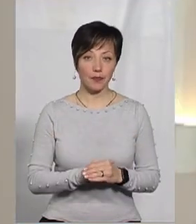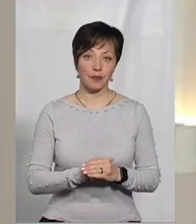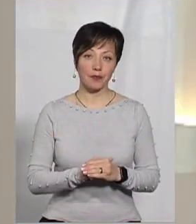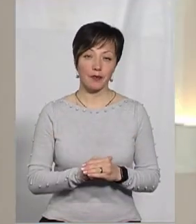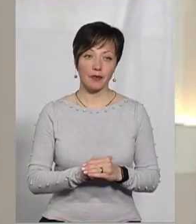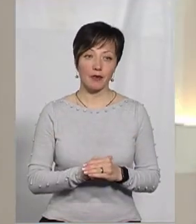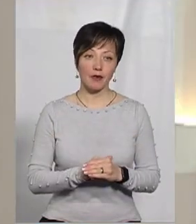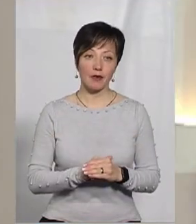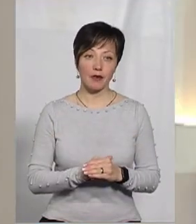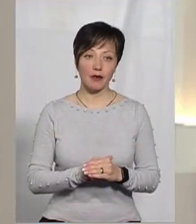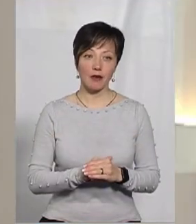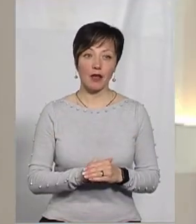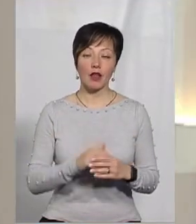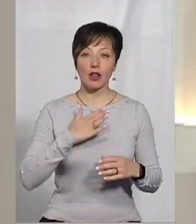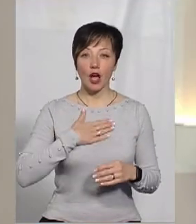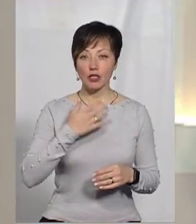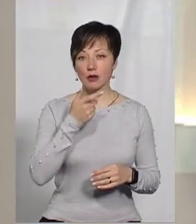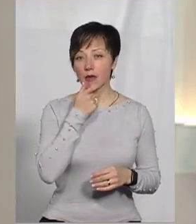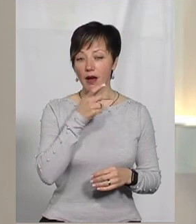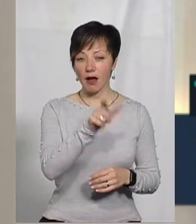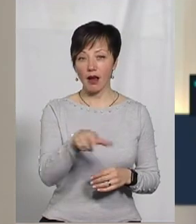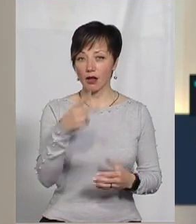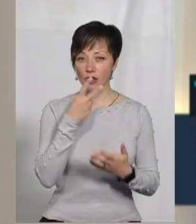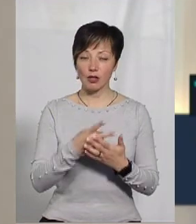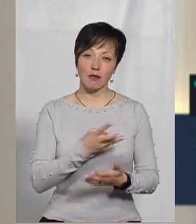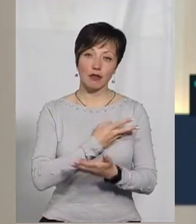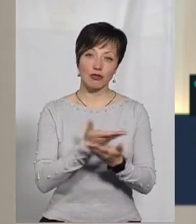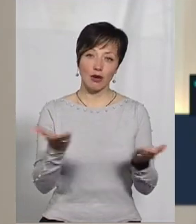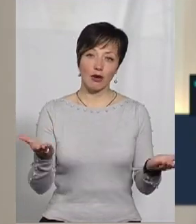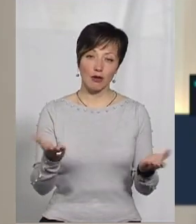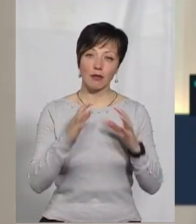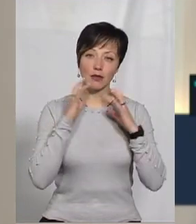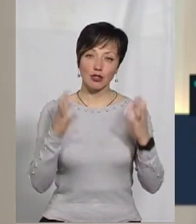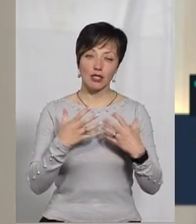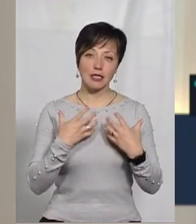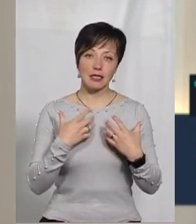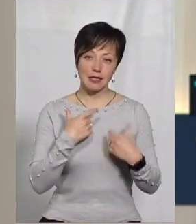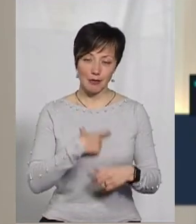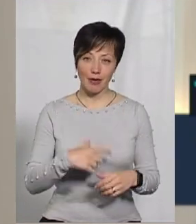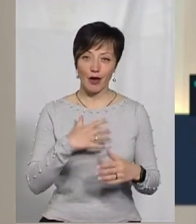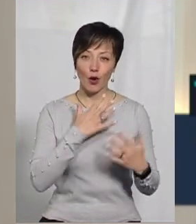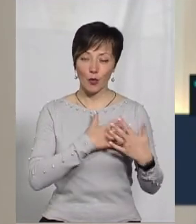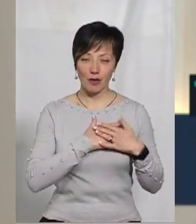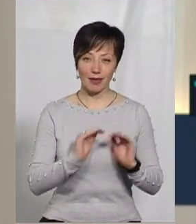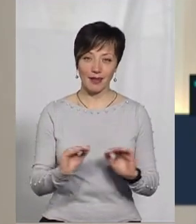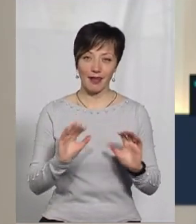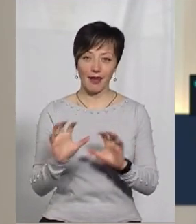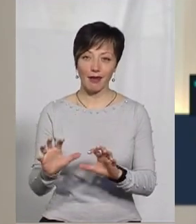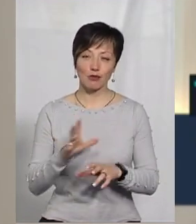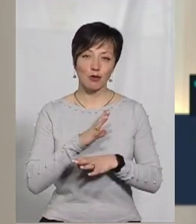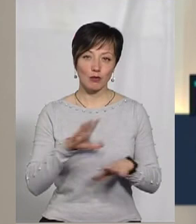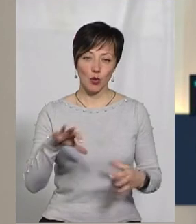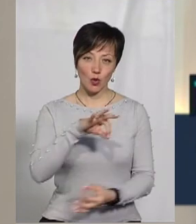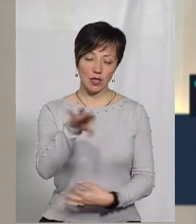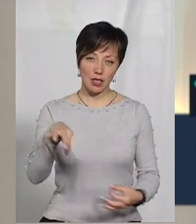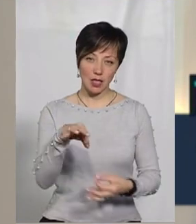нашим глядачам. Я бажаю, бережіть себе і любіть дітей, щоб не